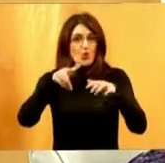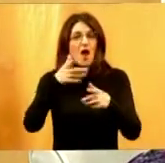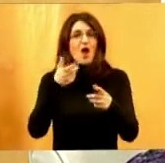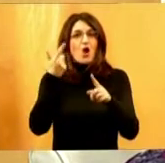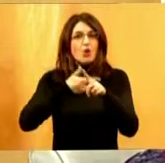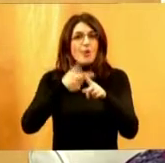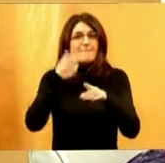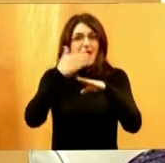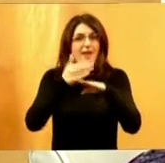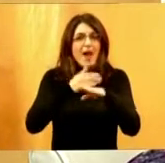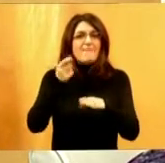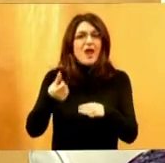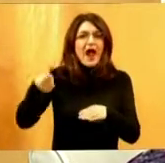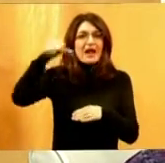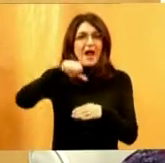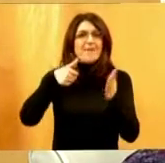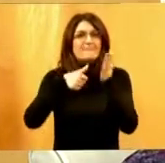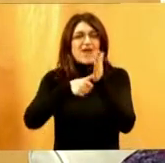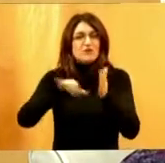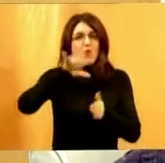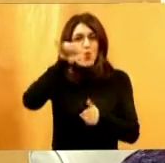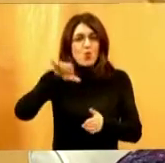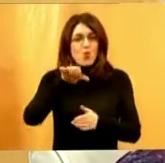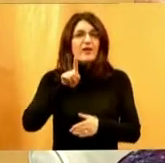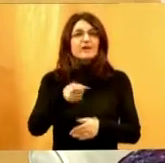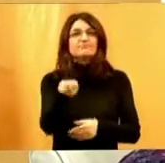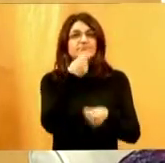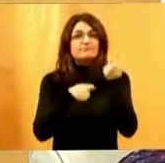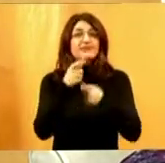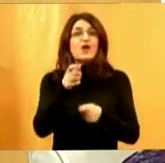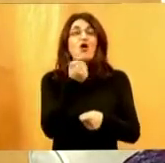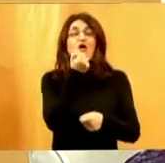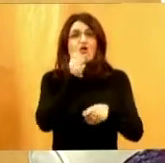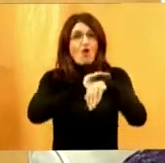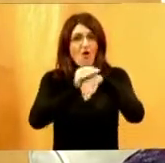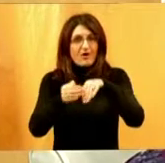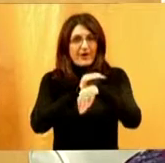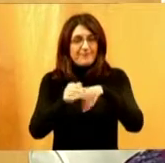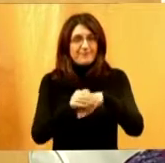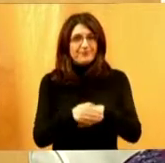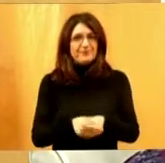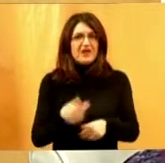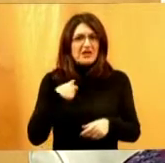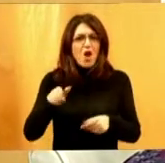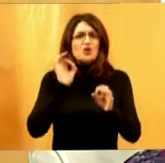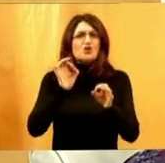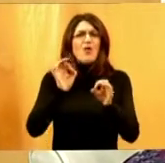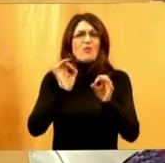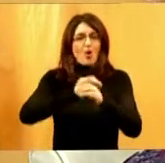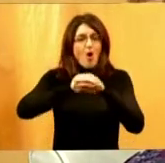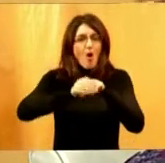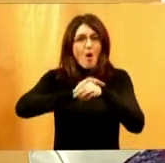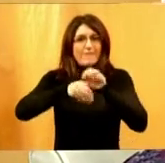isjeckajte, dodajte kap maslinovog ulja i pojedite ga skorom. To znači skorom. Ja operem jako dobro